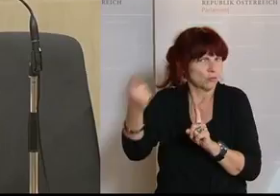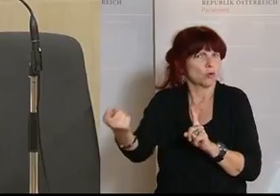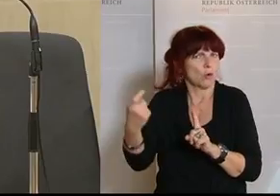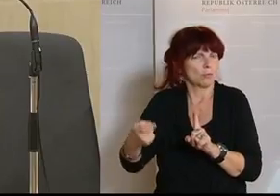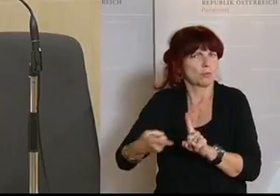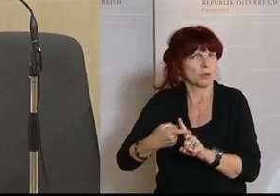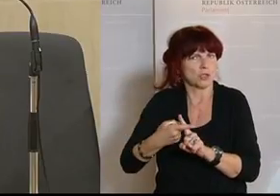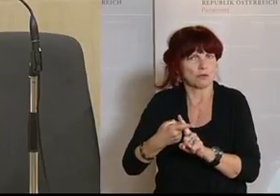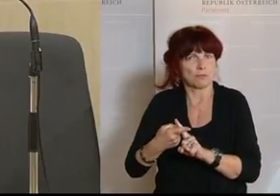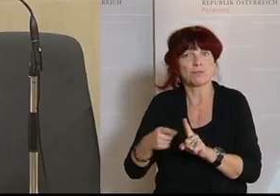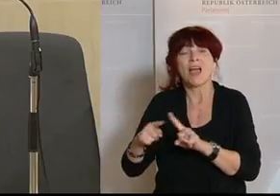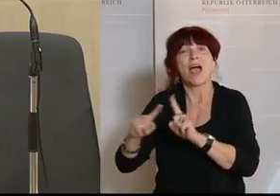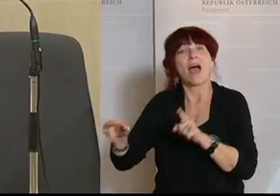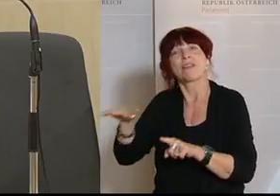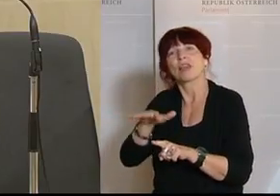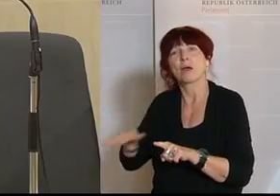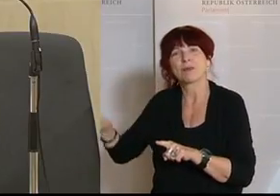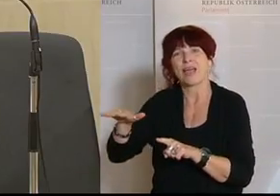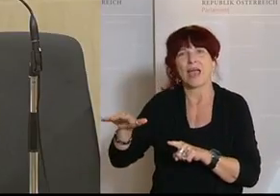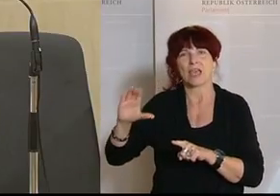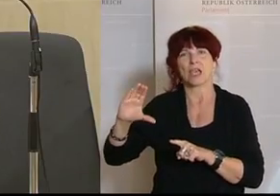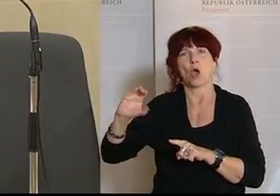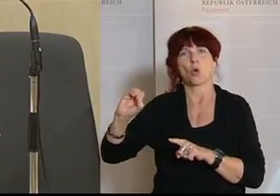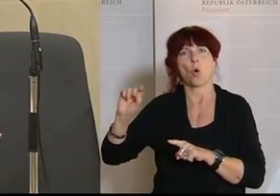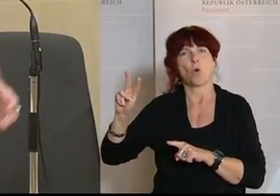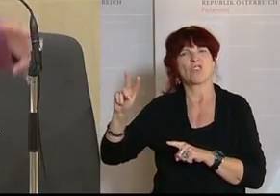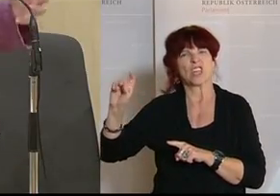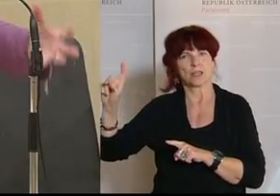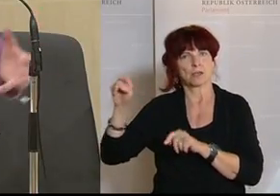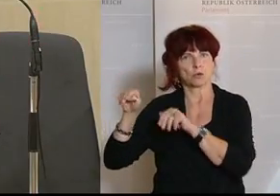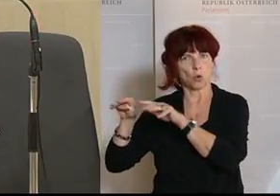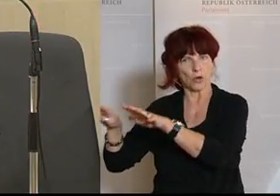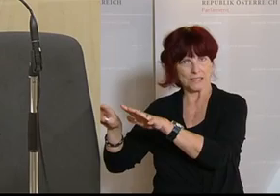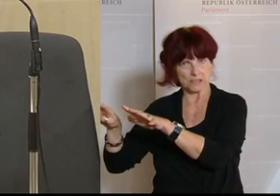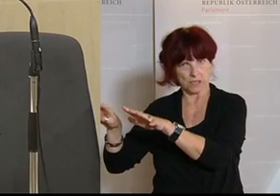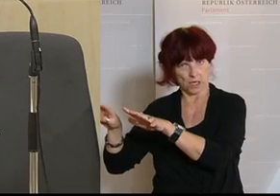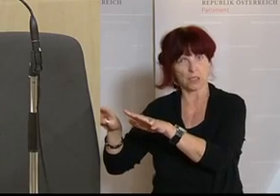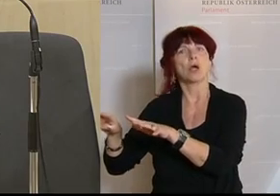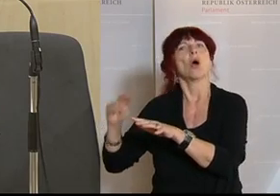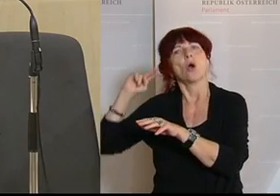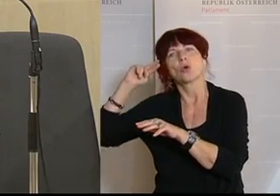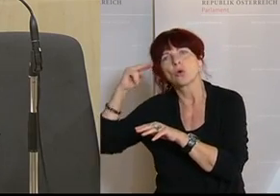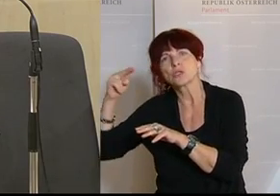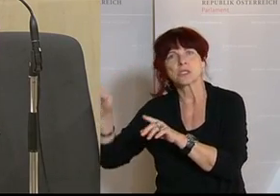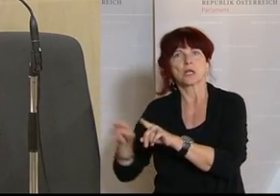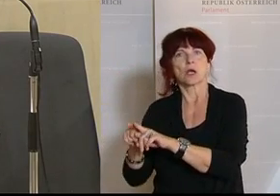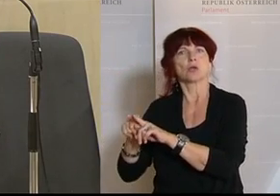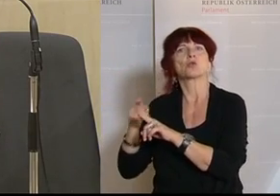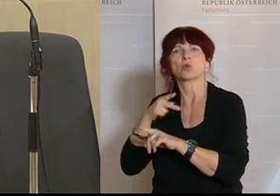den Covid-19-Fonds, das Künstler-Sozialversicherungsfonds, der eben auch für und konkret für Kunst- und